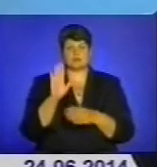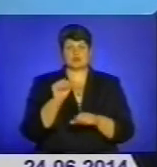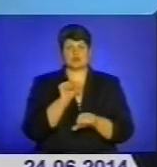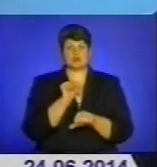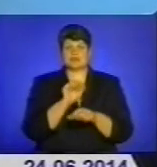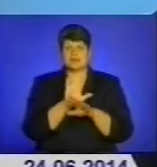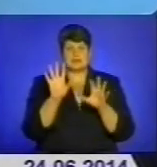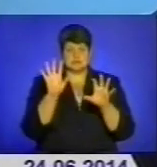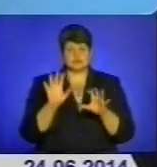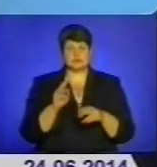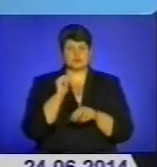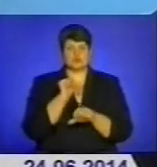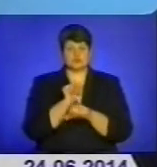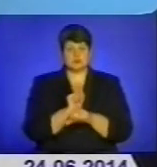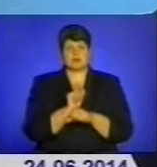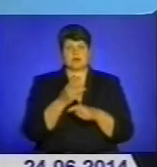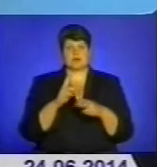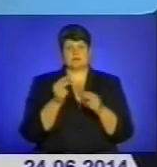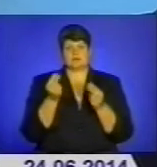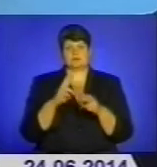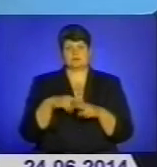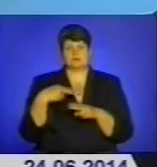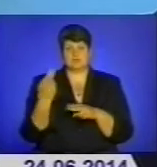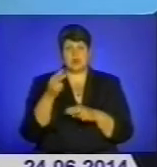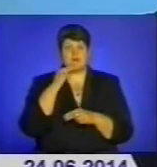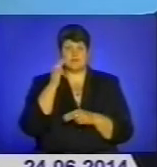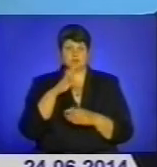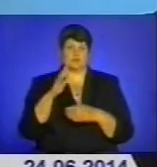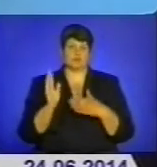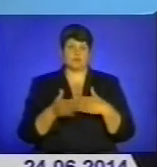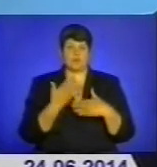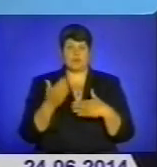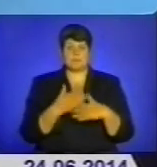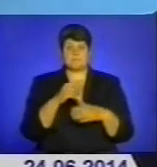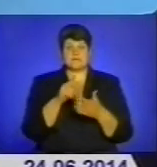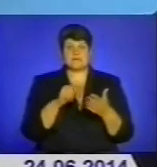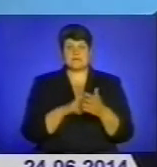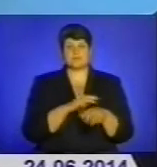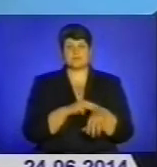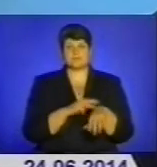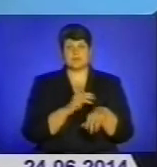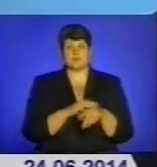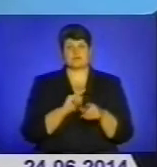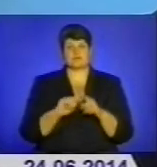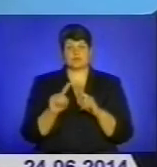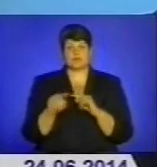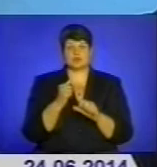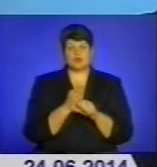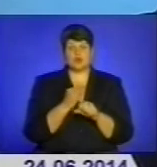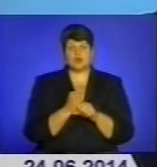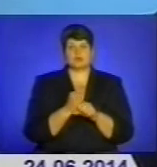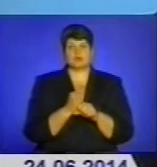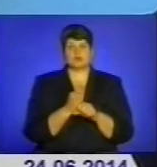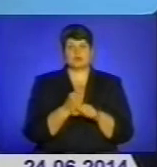збитки мають бути відшкодовані, видні особи мають бути покарані. Питання до правоохоронців, оперативності роботи і реагування